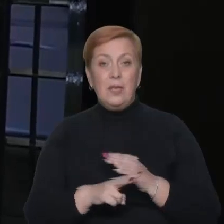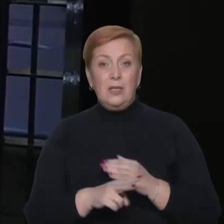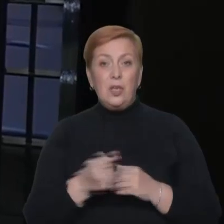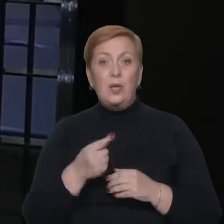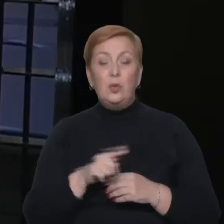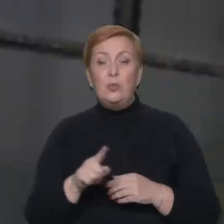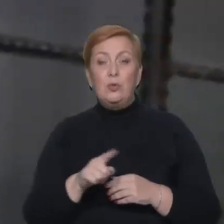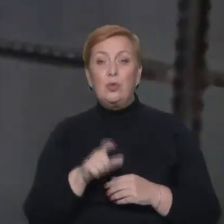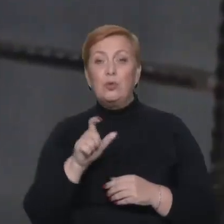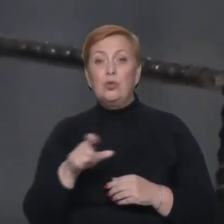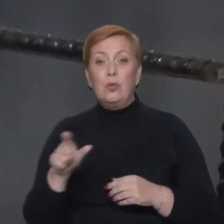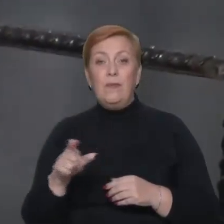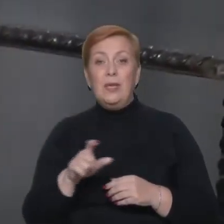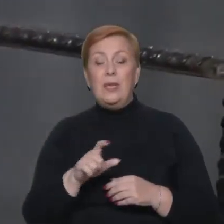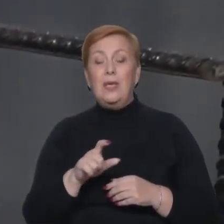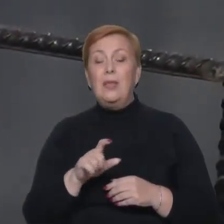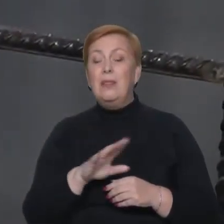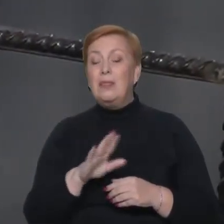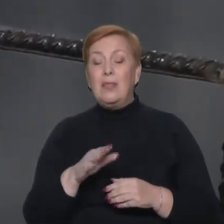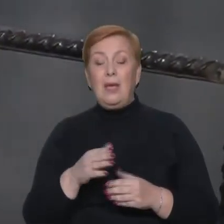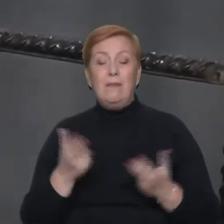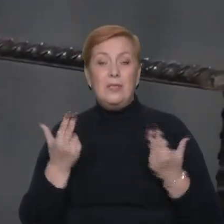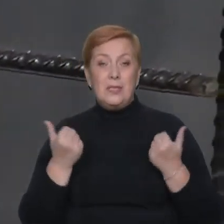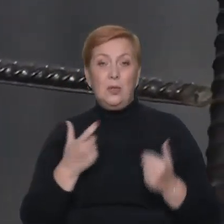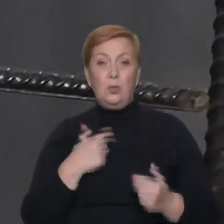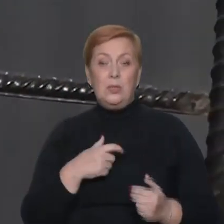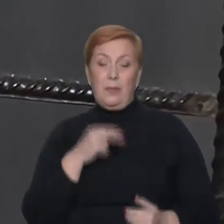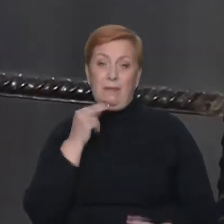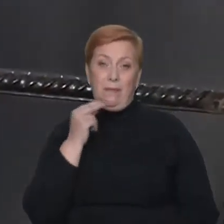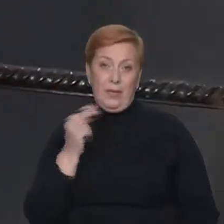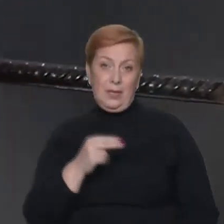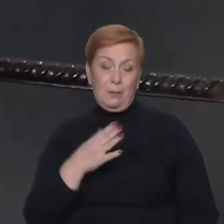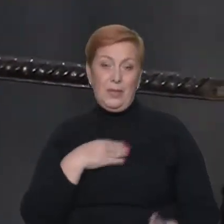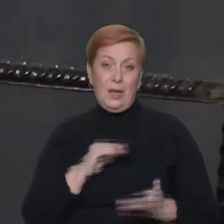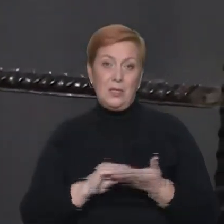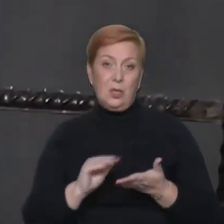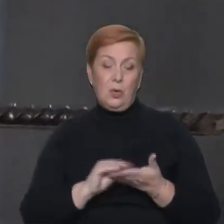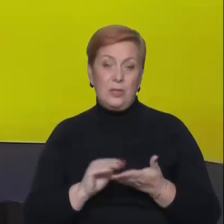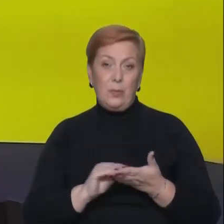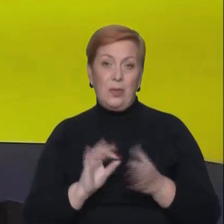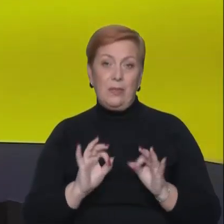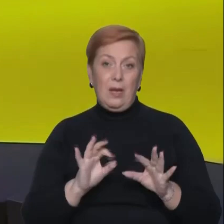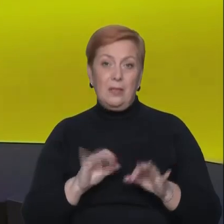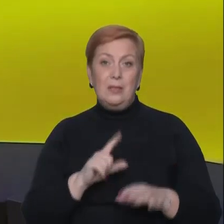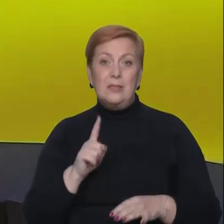чоловіки відмовились визнавати себе винними. Олександра Гресь, Суспільне новини, Крим.